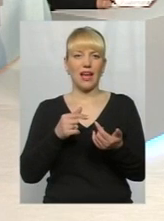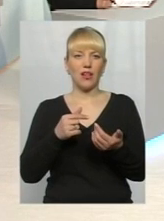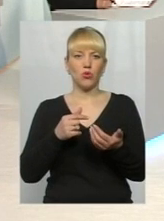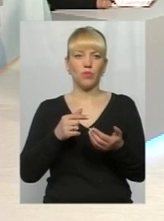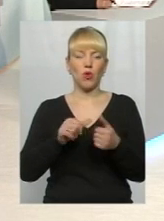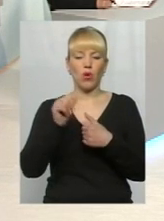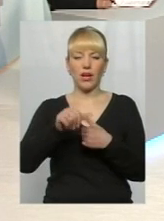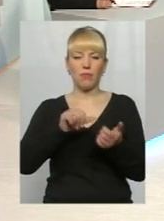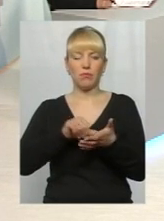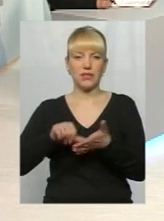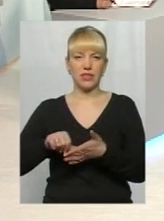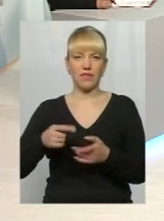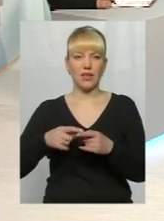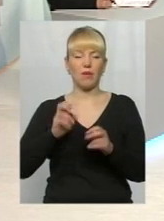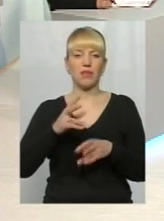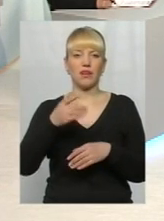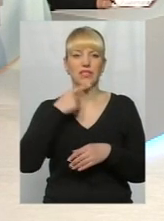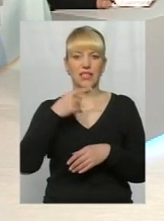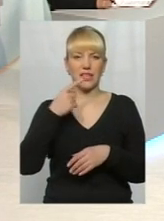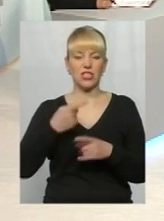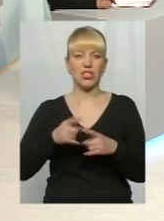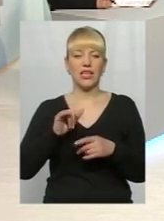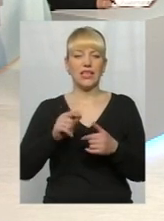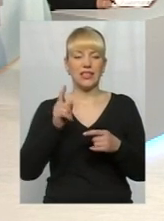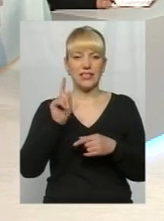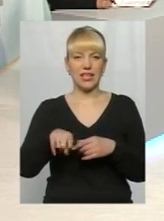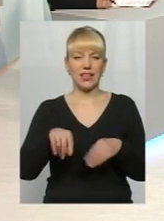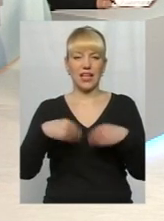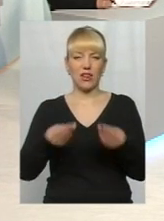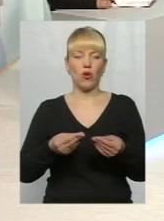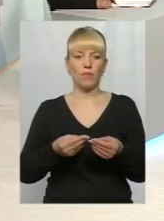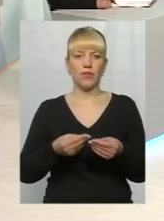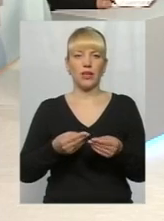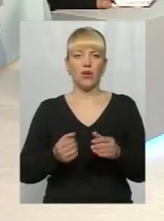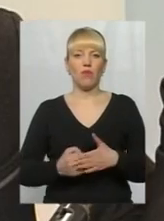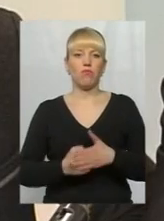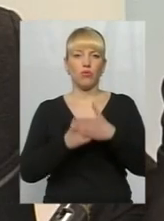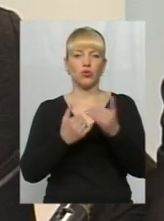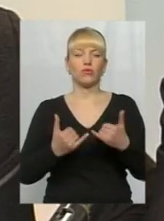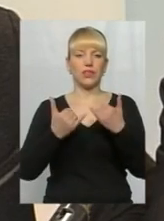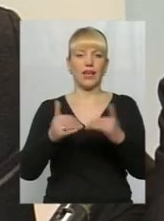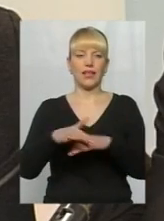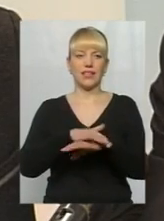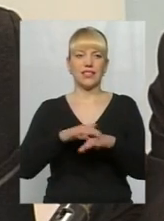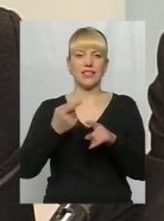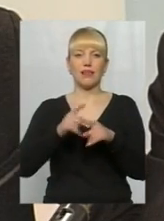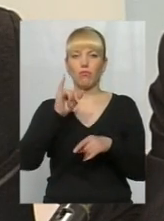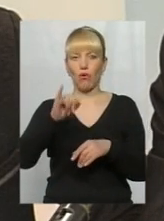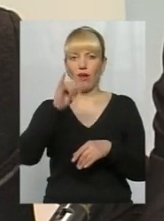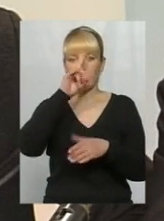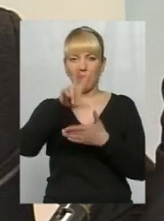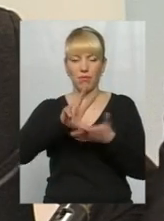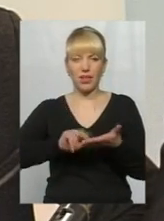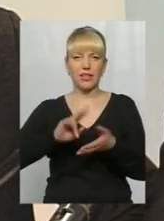зазначили. І саме це дало поштовх населенню, я би сказав, це поганий приклад дало